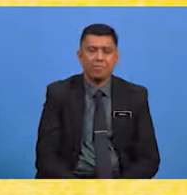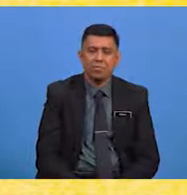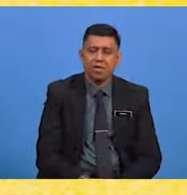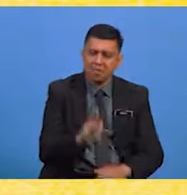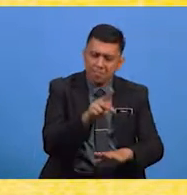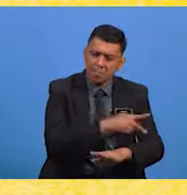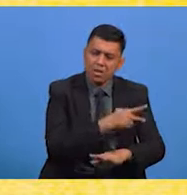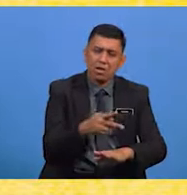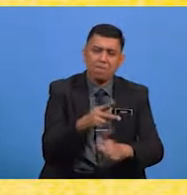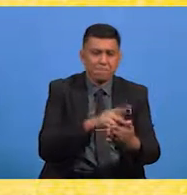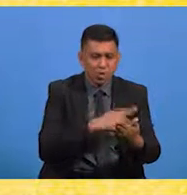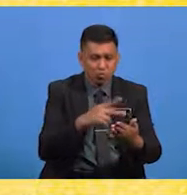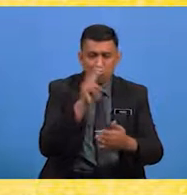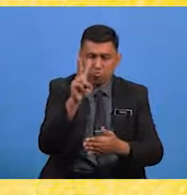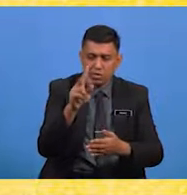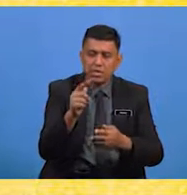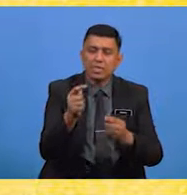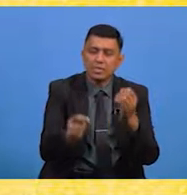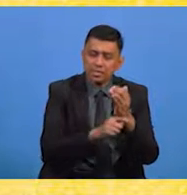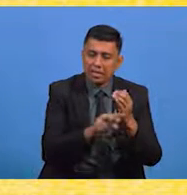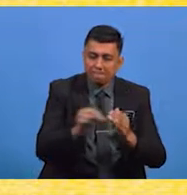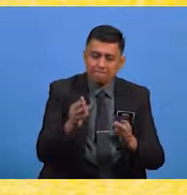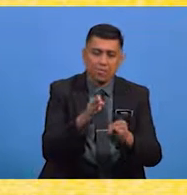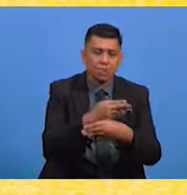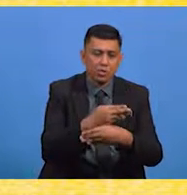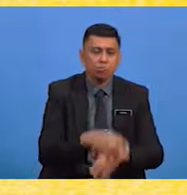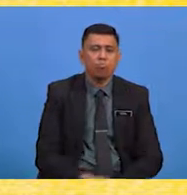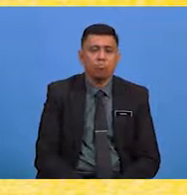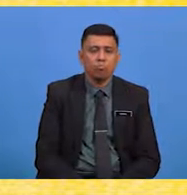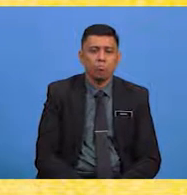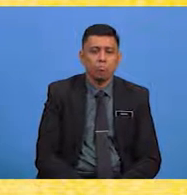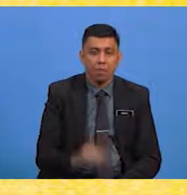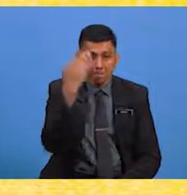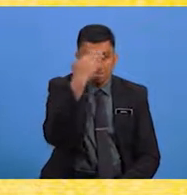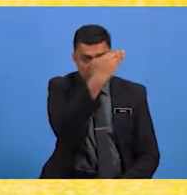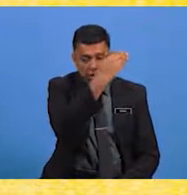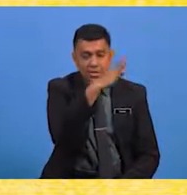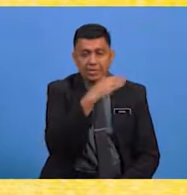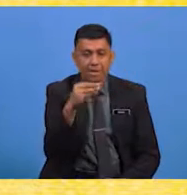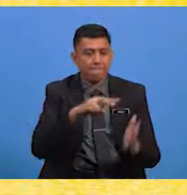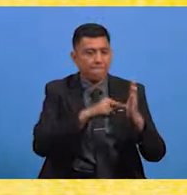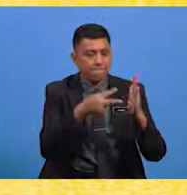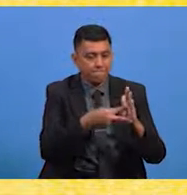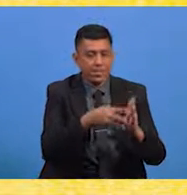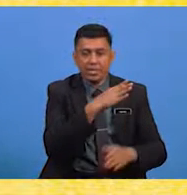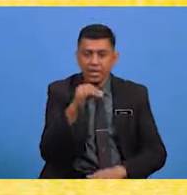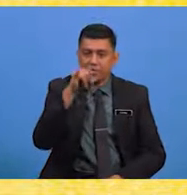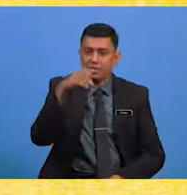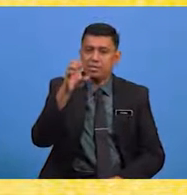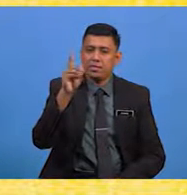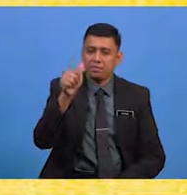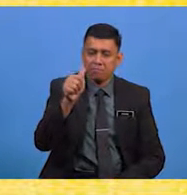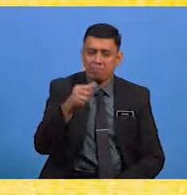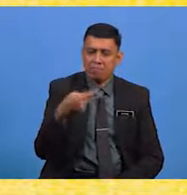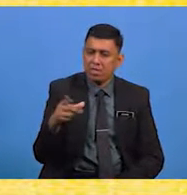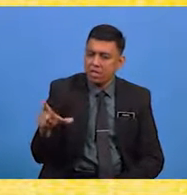pantun terdapat dua tambahan untuk bentuk iaitu Pembayang dan maksud serta jeda Hal